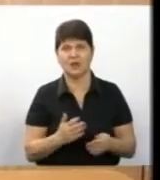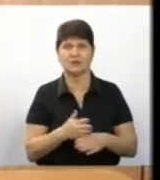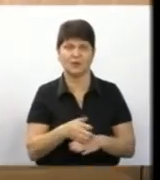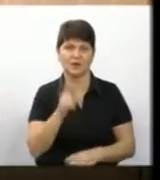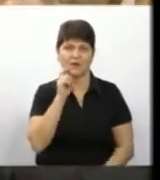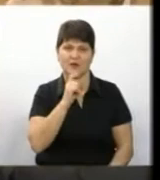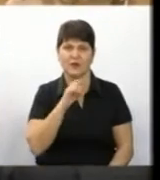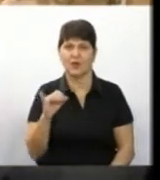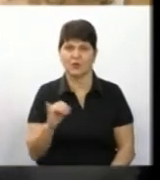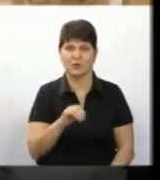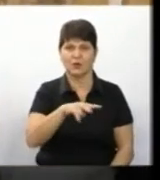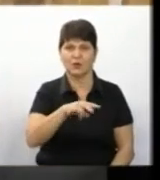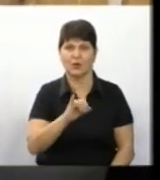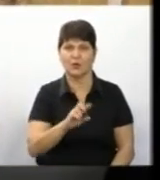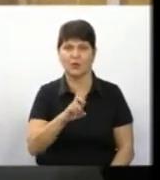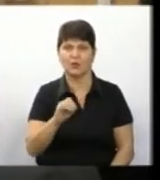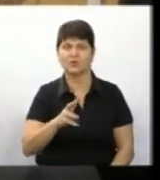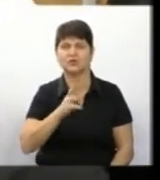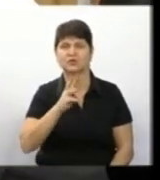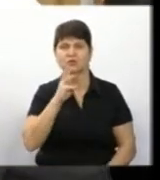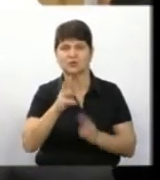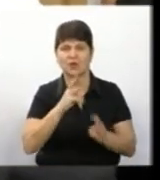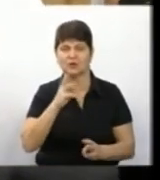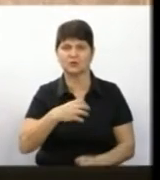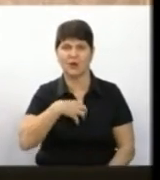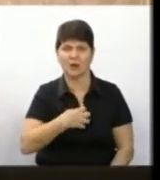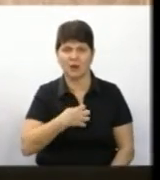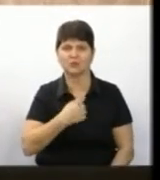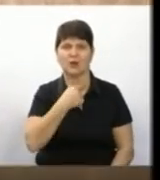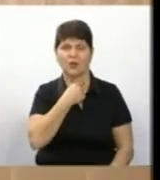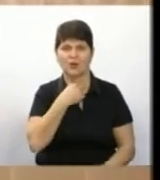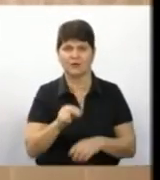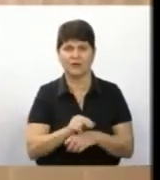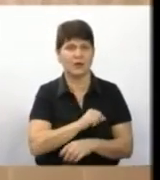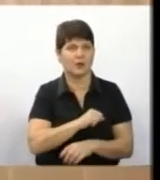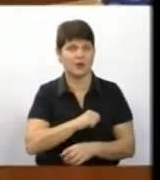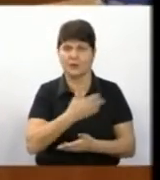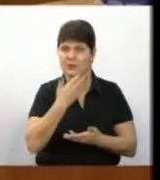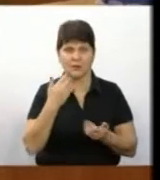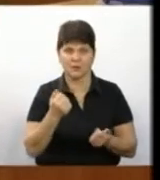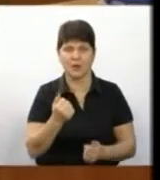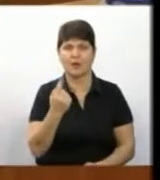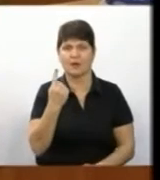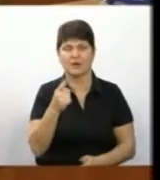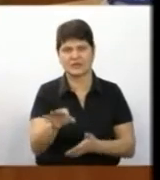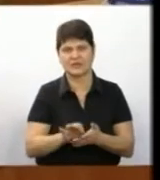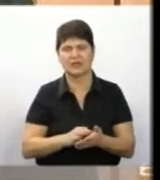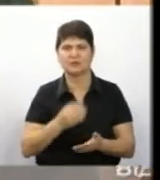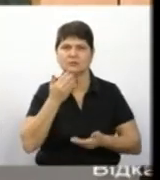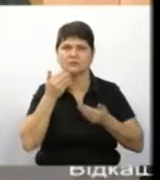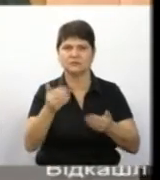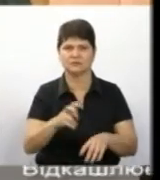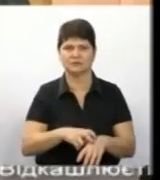Вінничанин Юрій Любич скаржується на кашель та біль у горлі. Каже, самолікуванням не займається. При перших ознаках недуги йде до лікаря.